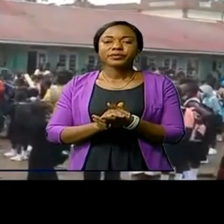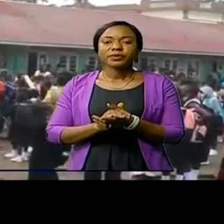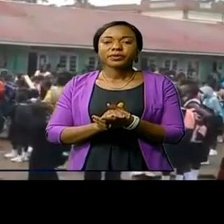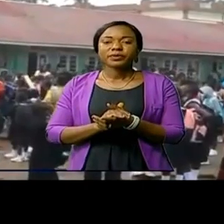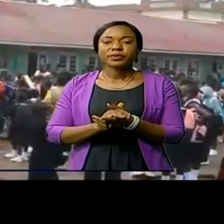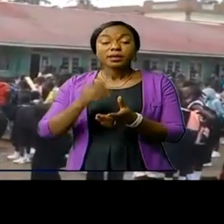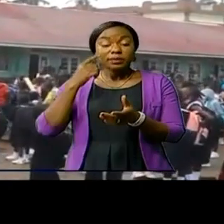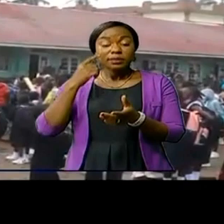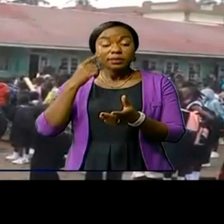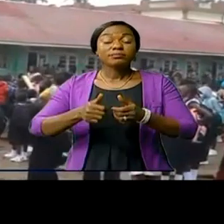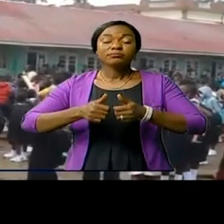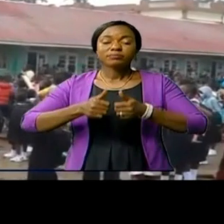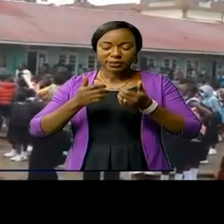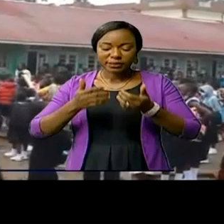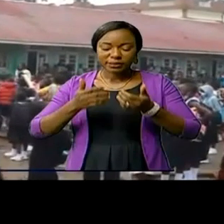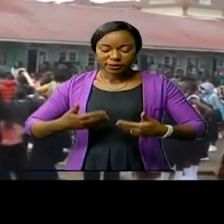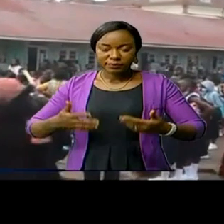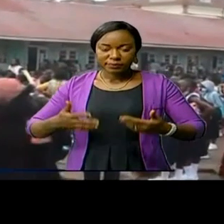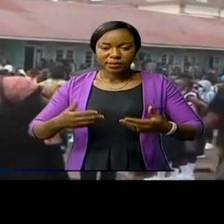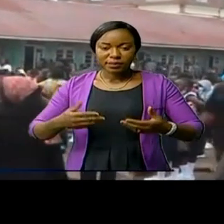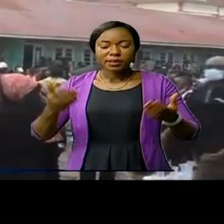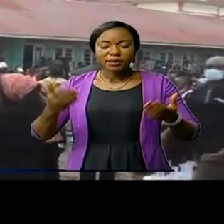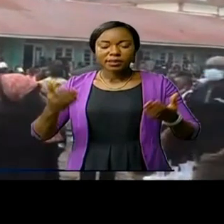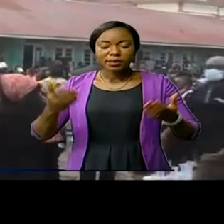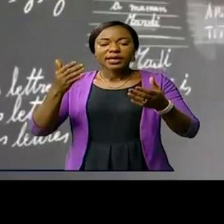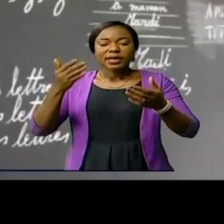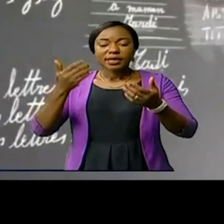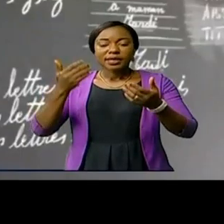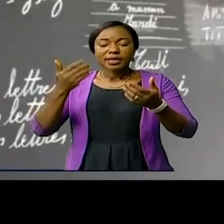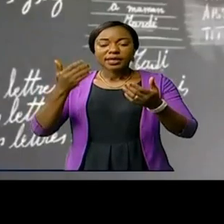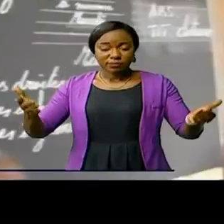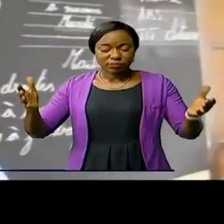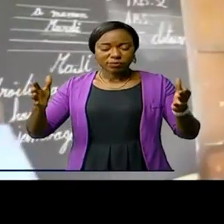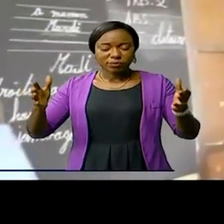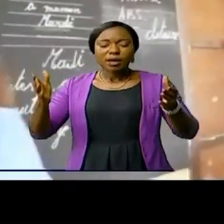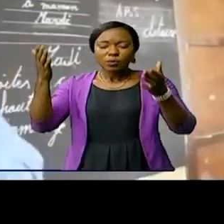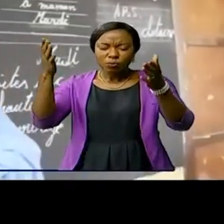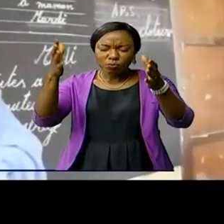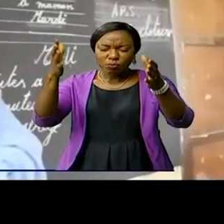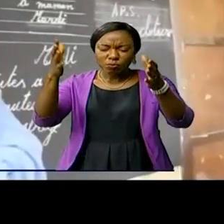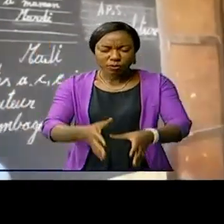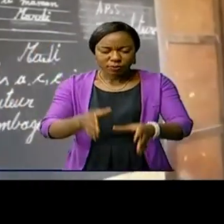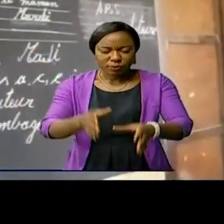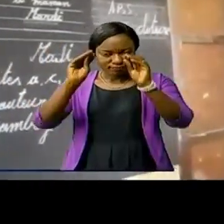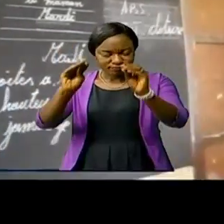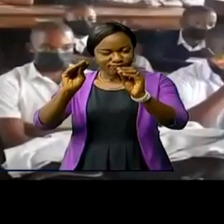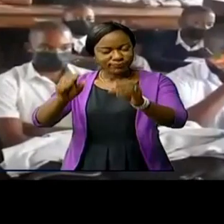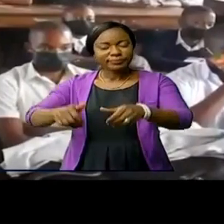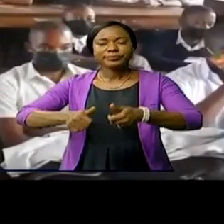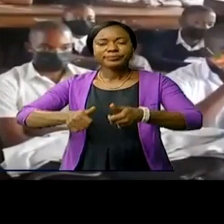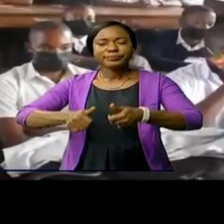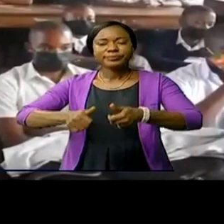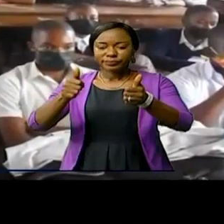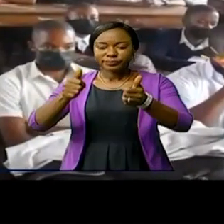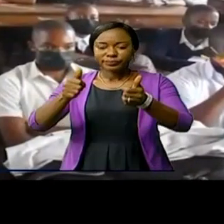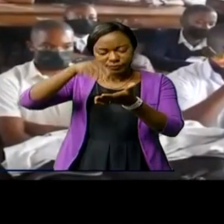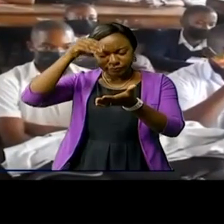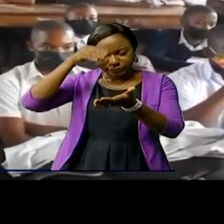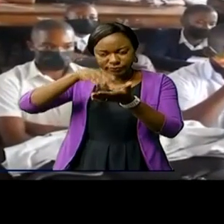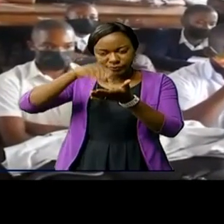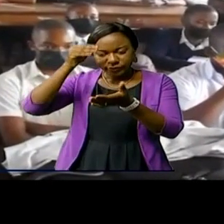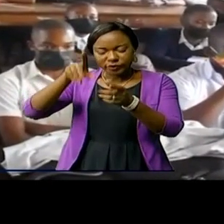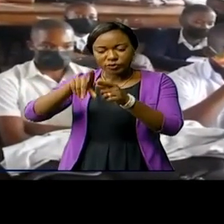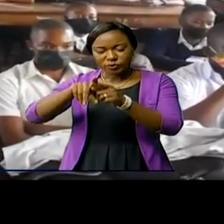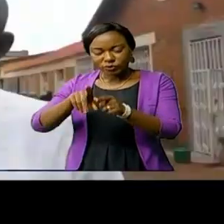constat est très satisfaisant. La présence des enseignants dans les salles de classe est en train de dispenser les cours aux apprenants. Quelques parents